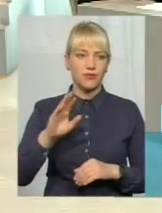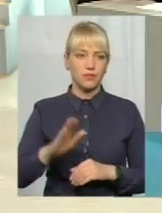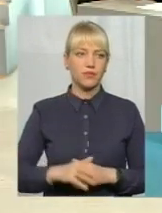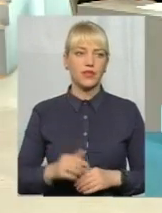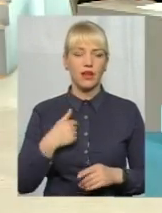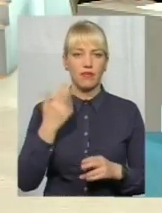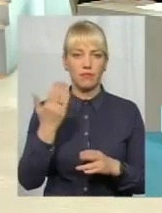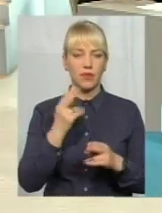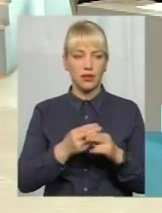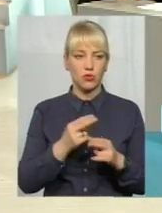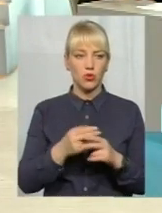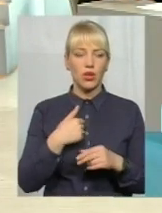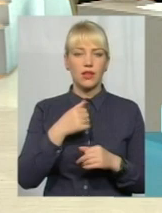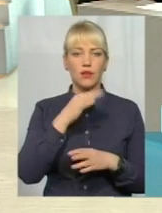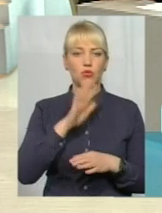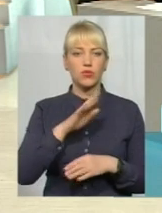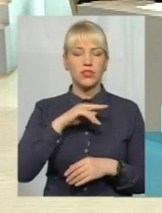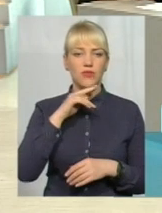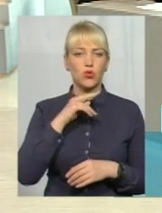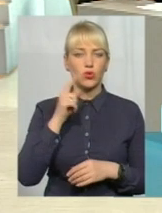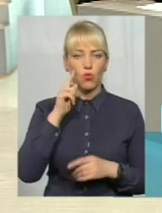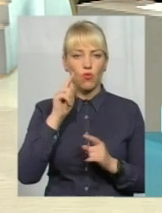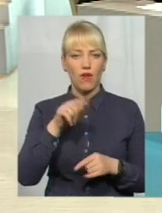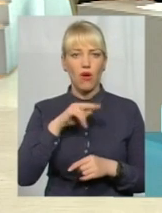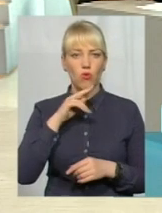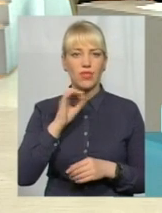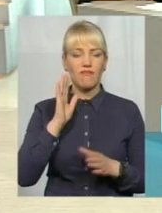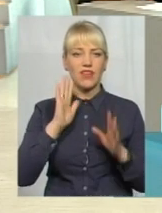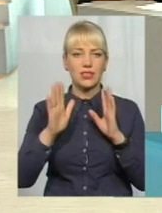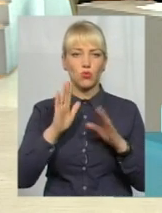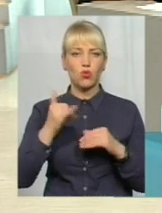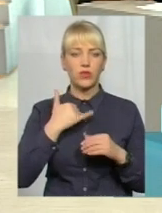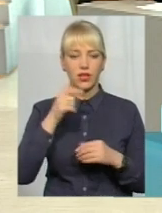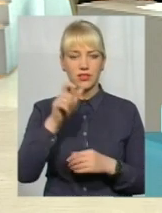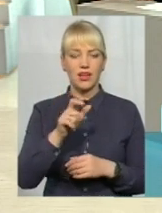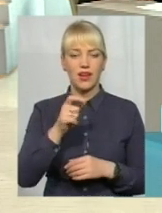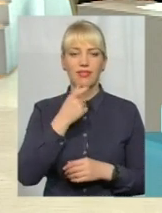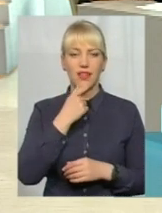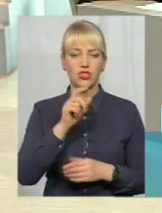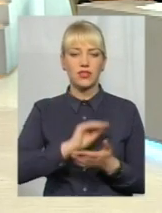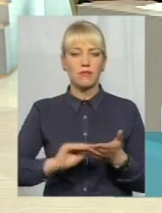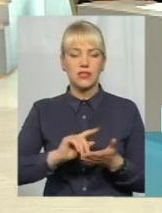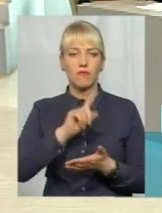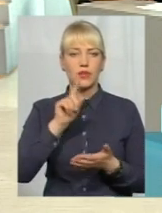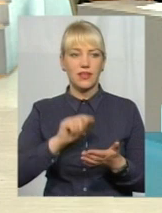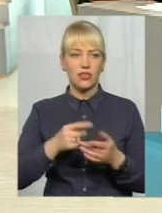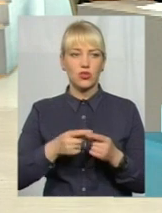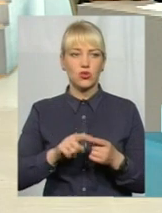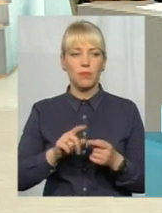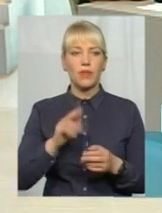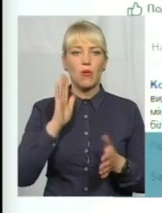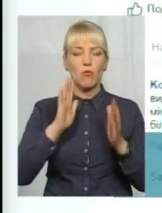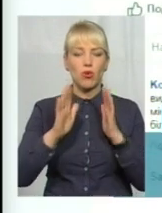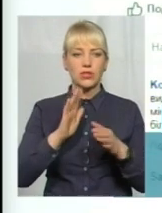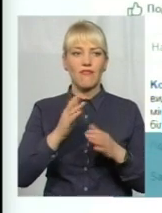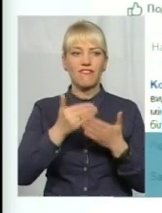переб'ю, просто тут не можу не звернути увагу на Фейсбук. У нас глядач написав питання, а саме з цього приводу. Проспект Меру